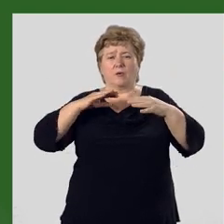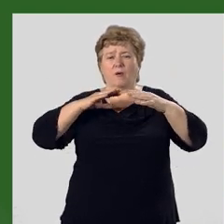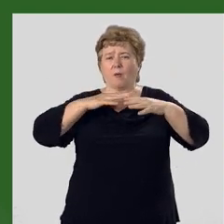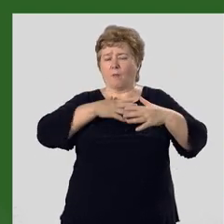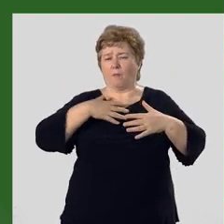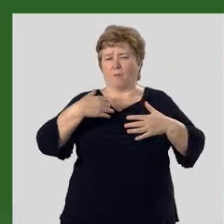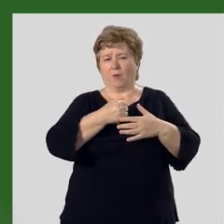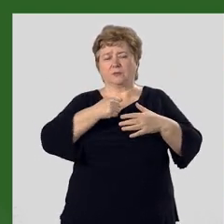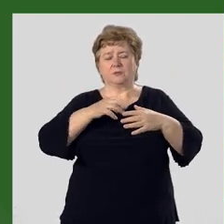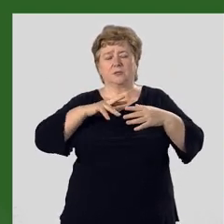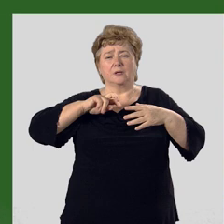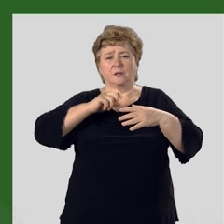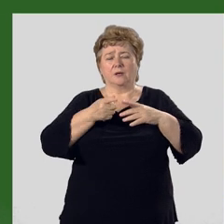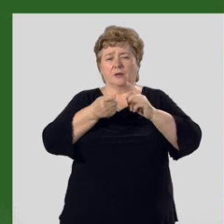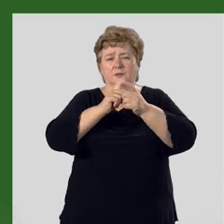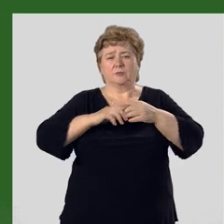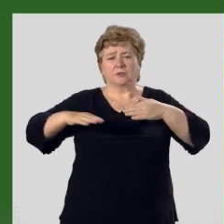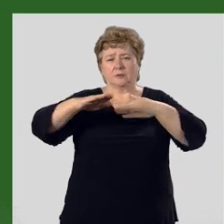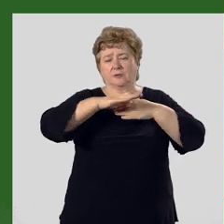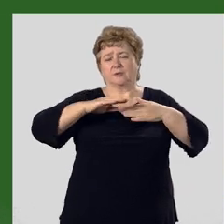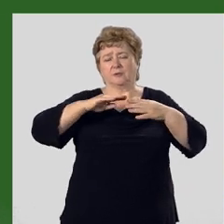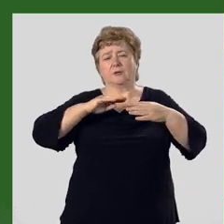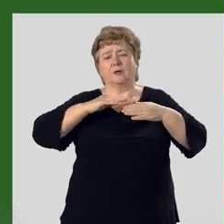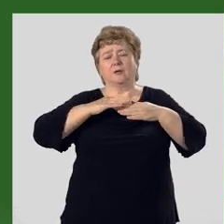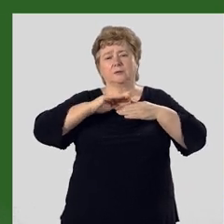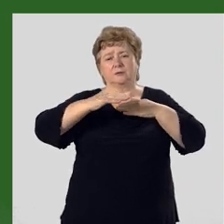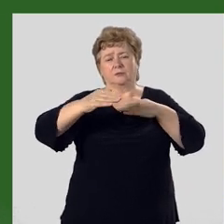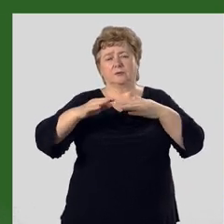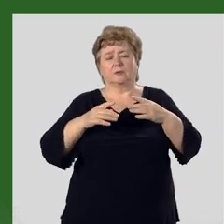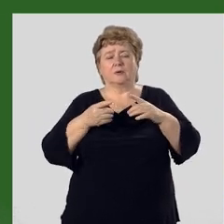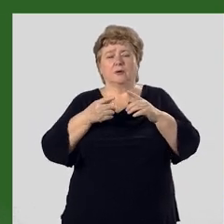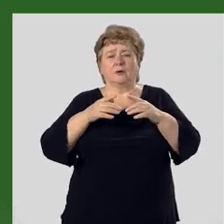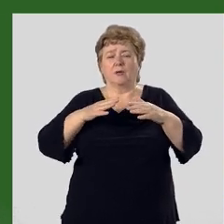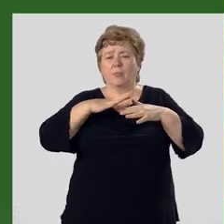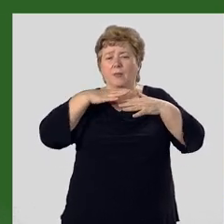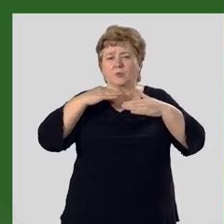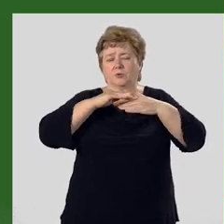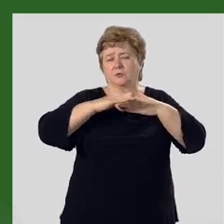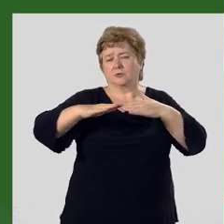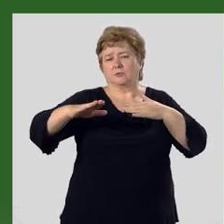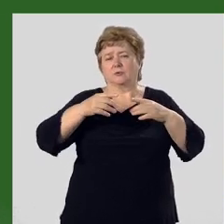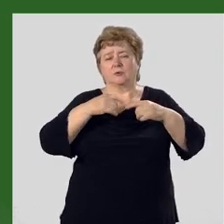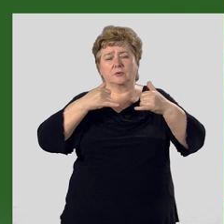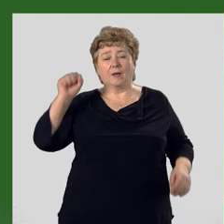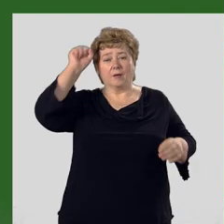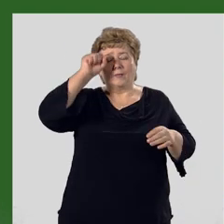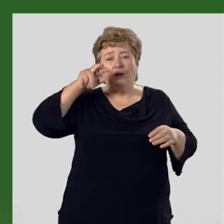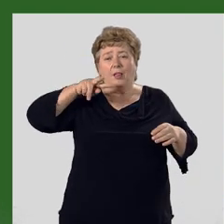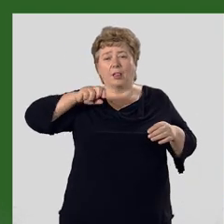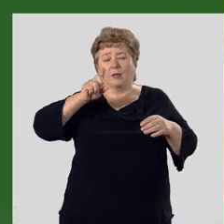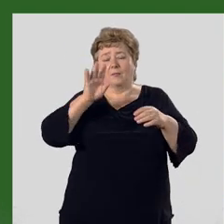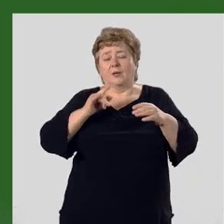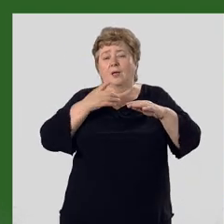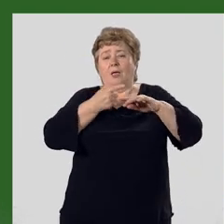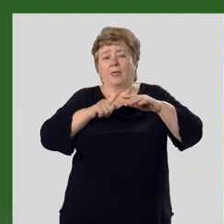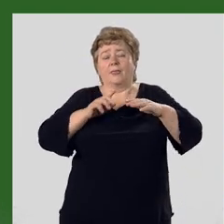изменяли рельеф территории. На многих территориях широко распространены бараньи лбы